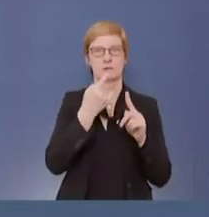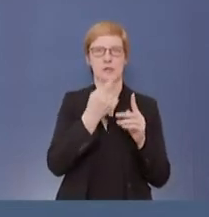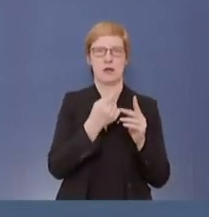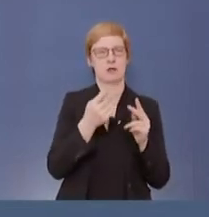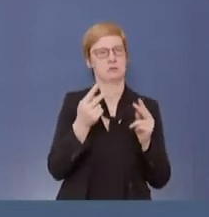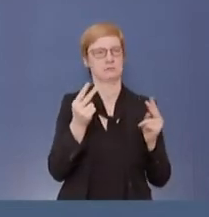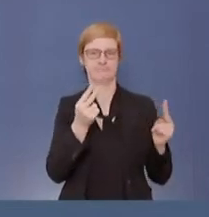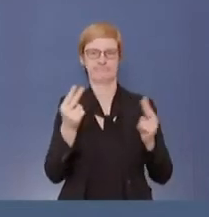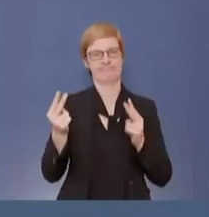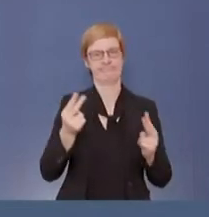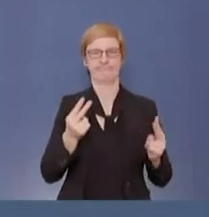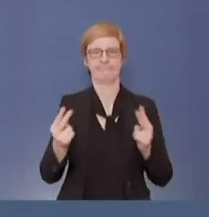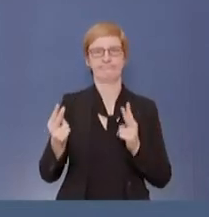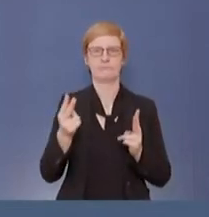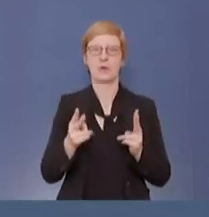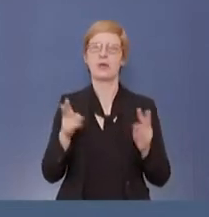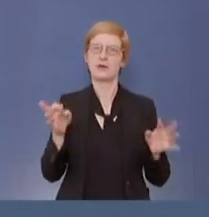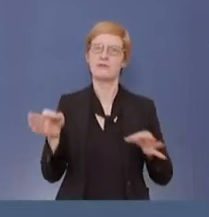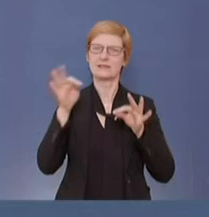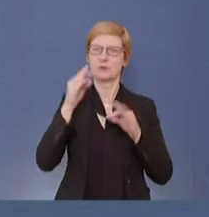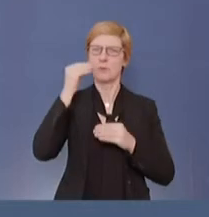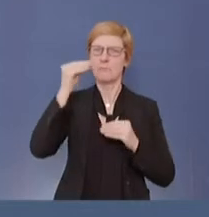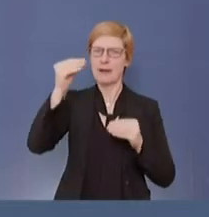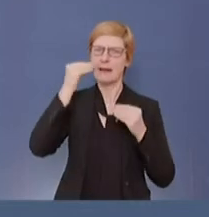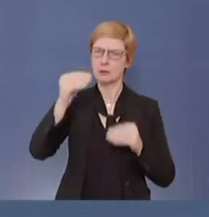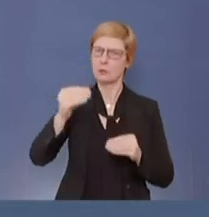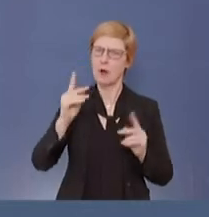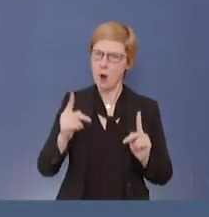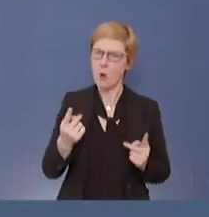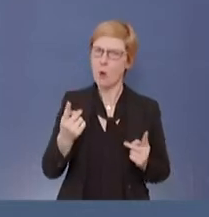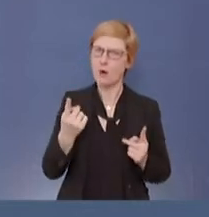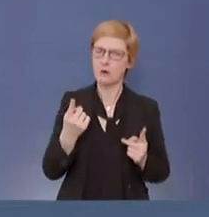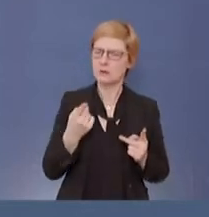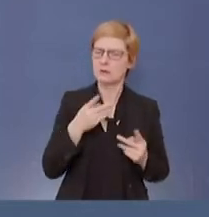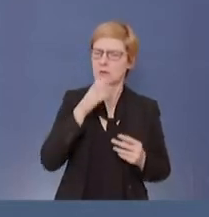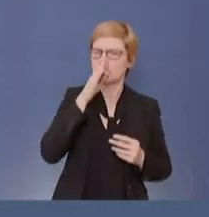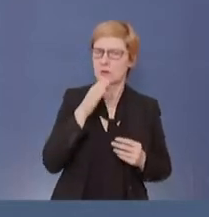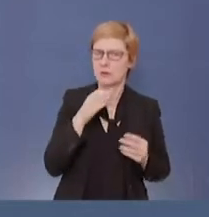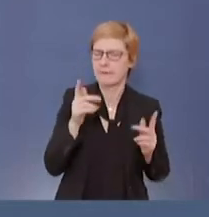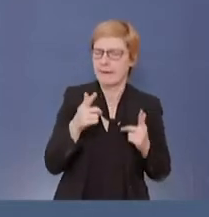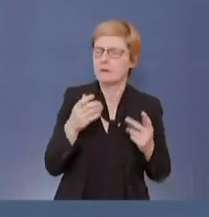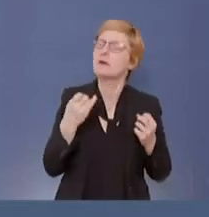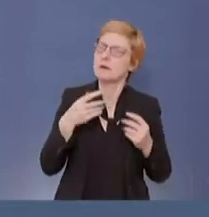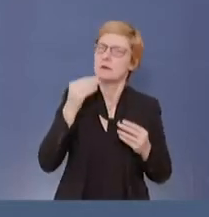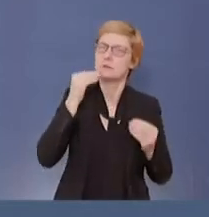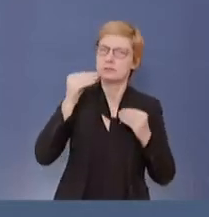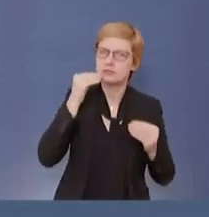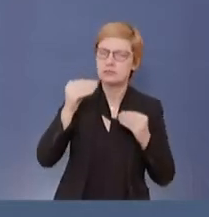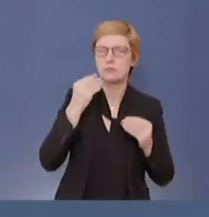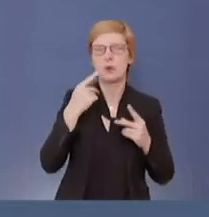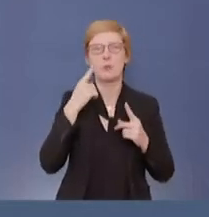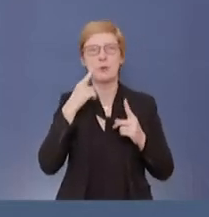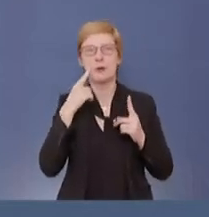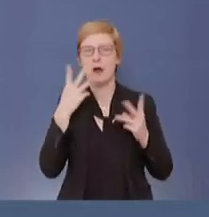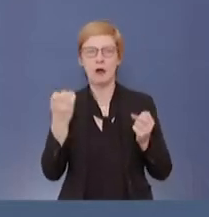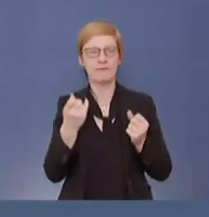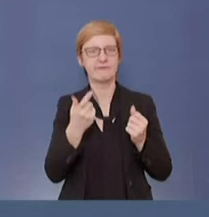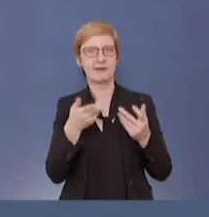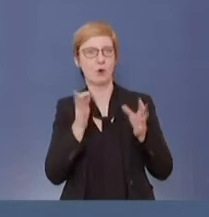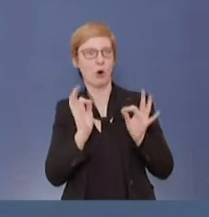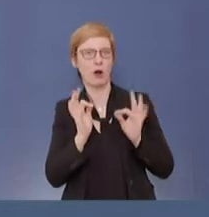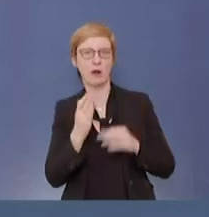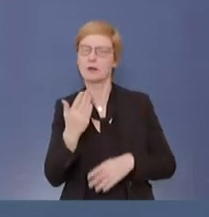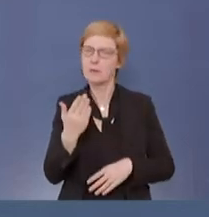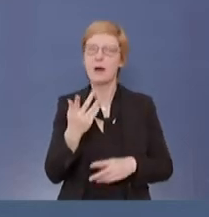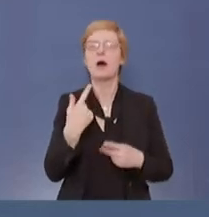Infektionen gemeldet. Wir haben jetzt die Situation, es gibt keine Unschärfe momentan, sondern die Unschärfe ergibt sich alleine